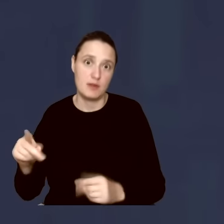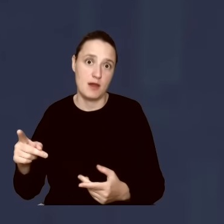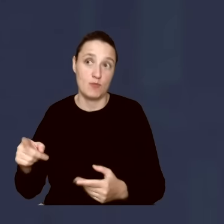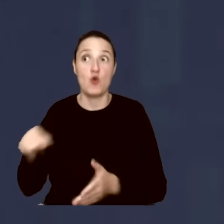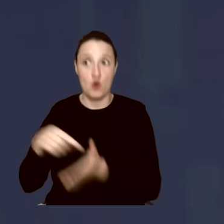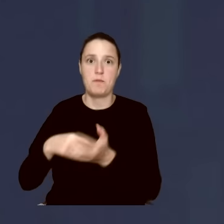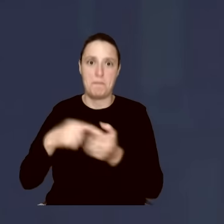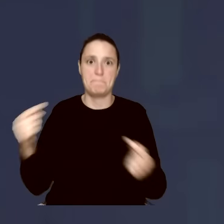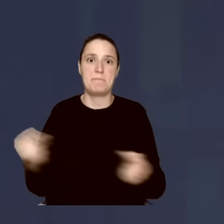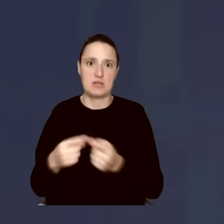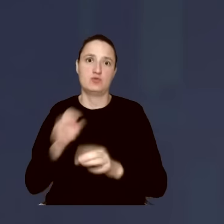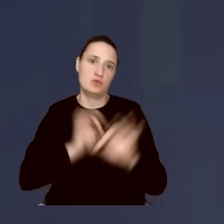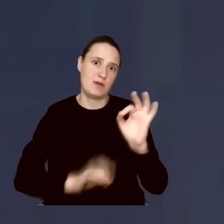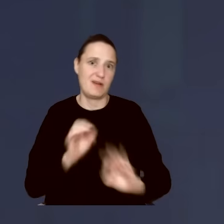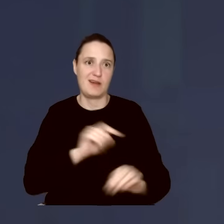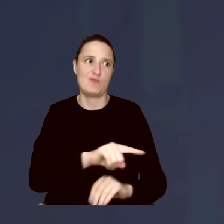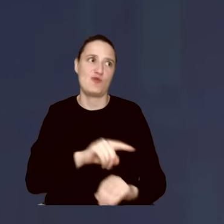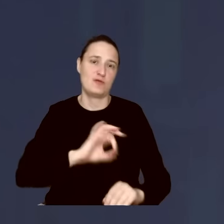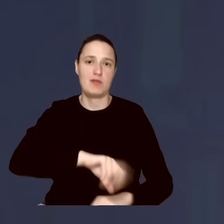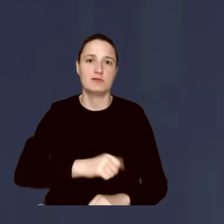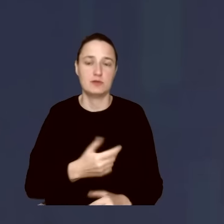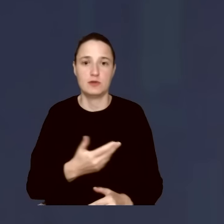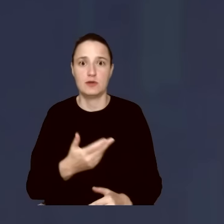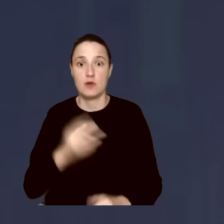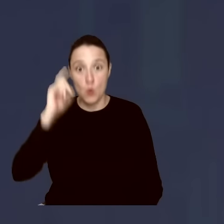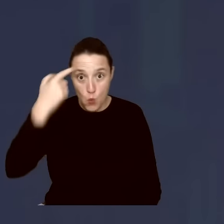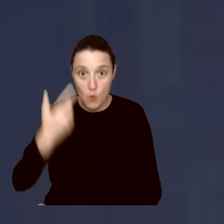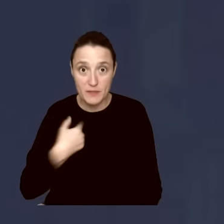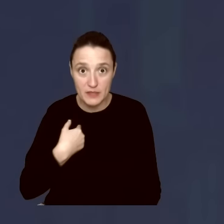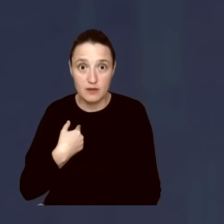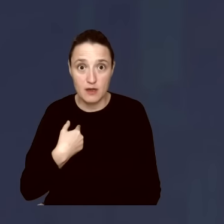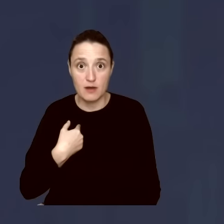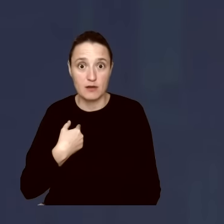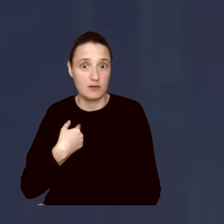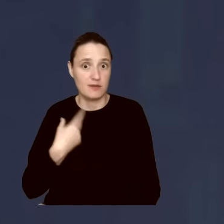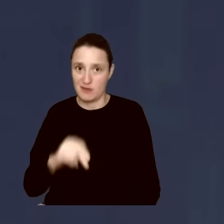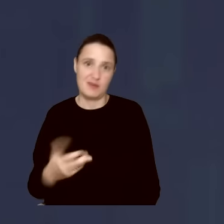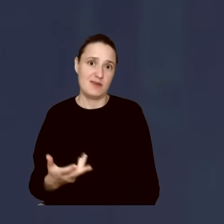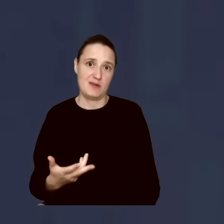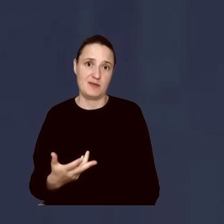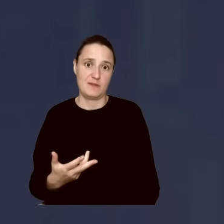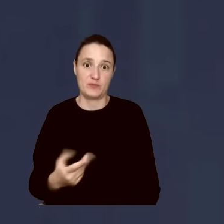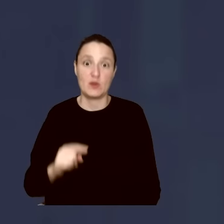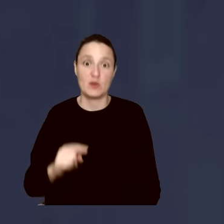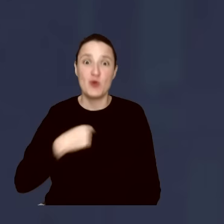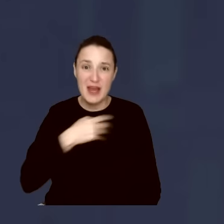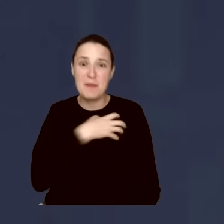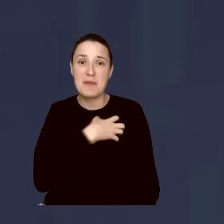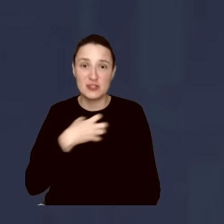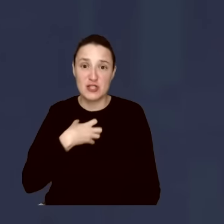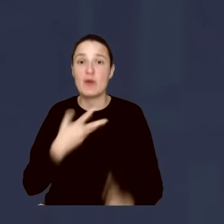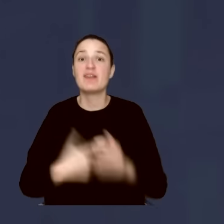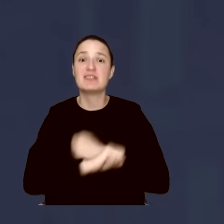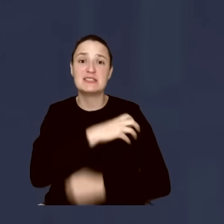na czele której stoi Tusk, żeby i być głupi jak kilo gwoździ, przepraszam za takie określenie, żeby będąc marszałkiem, wicemarszałkiem